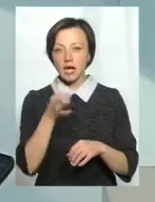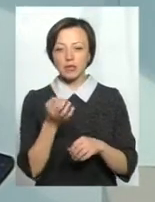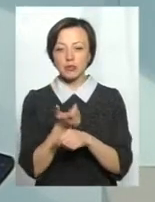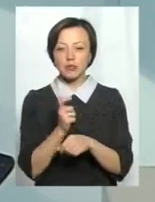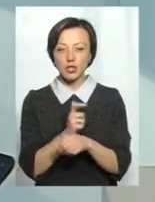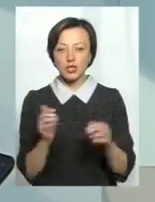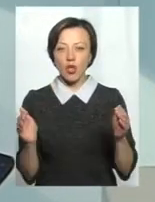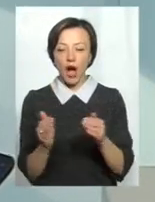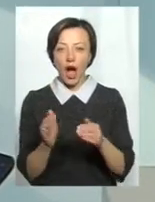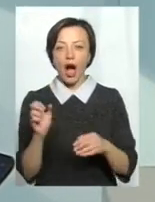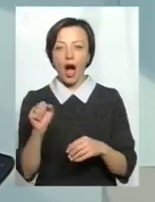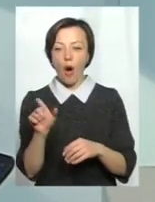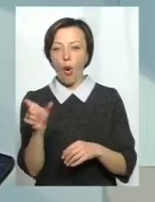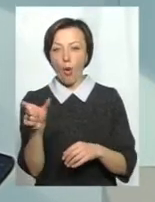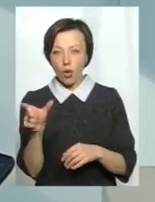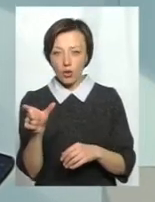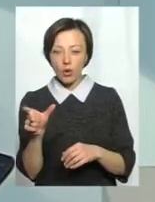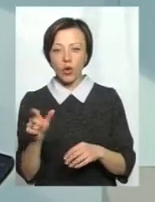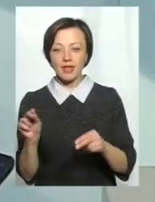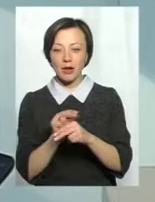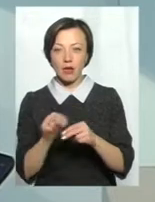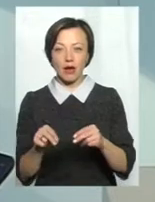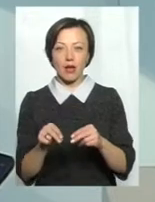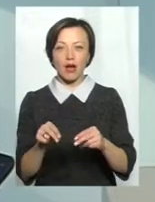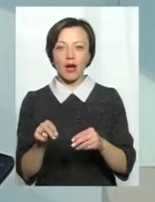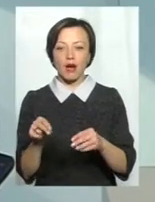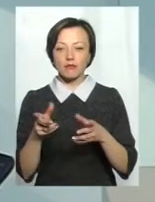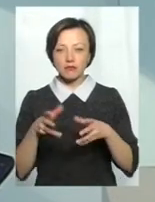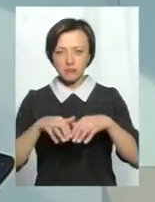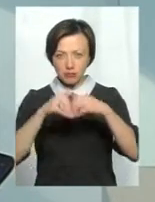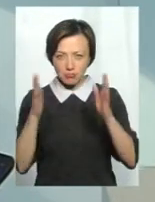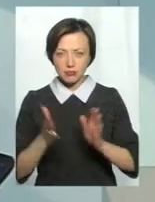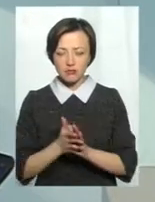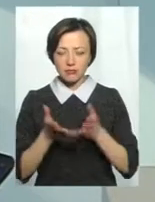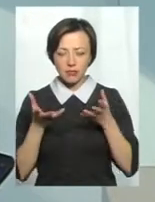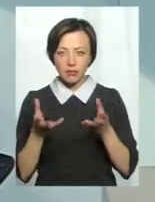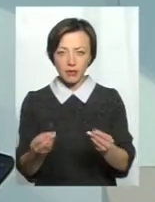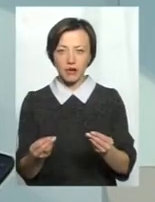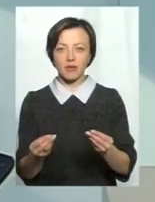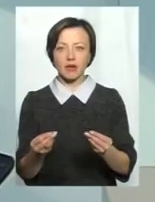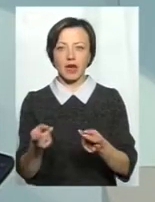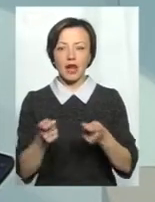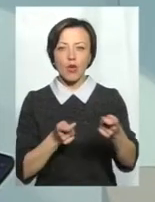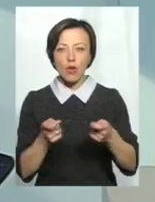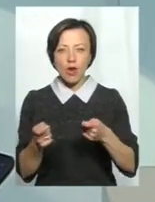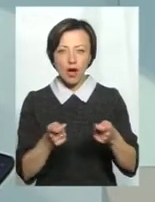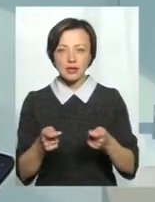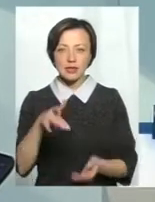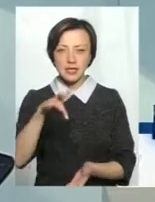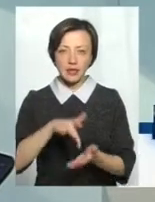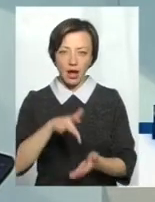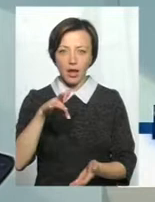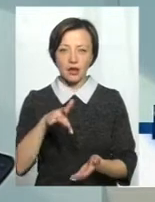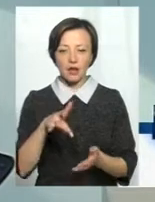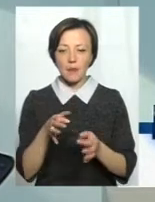А рефлексотерапія, голкотерапія, вона масштабніше діє. Вона передбачає вплив і регуляцію центральних